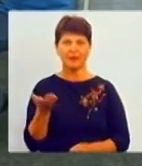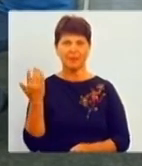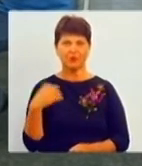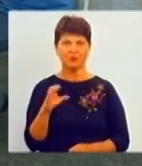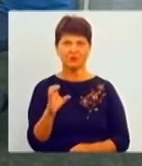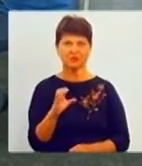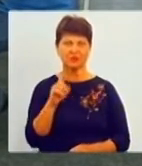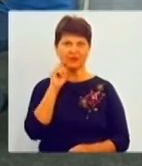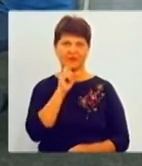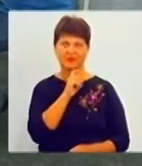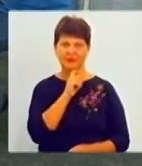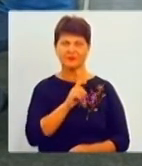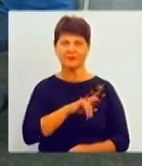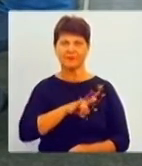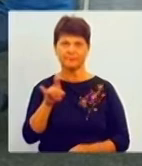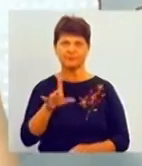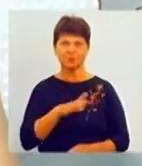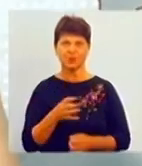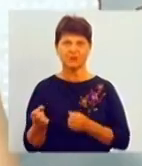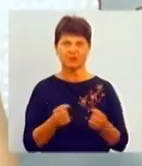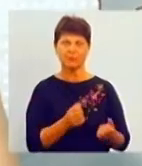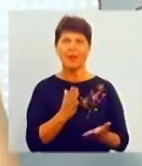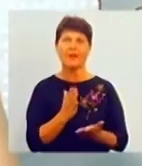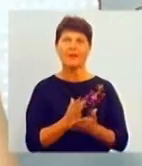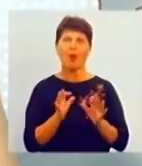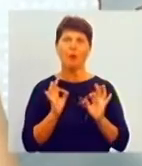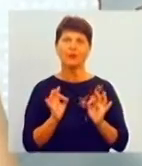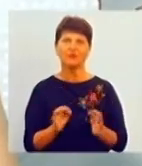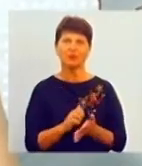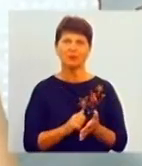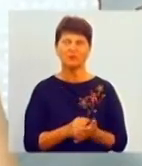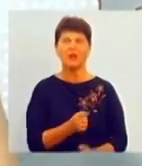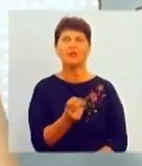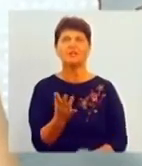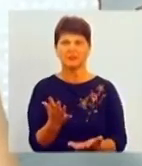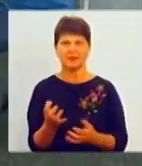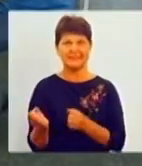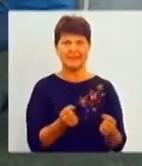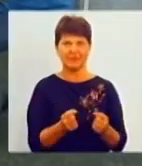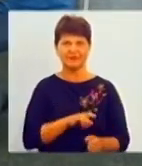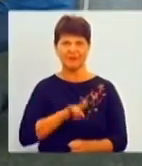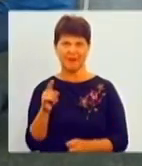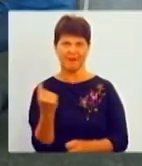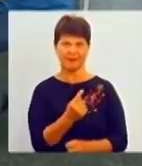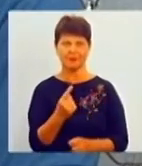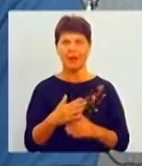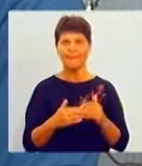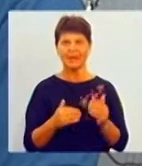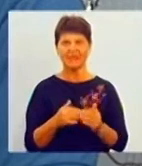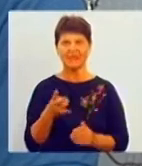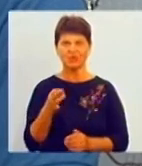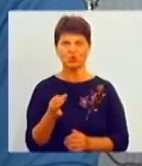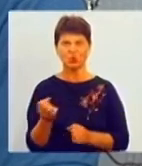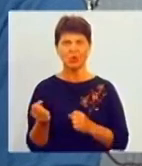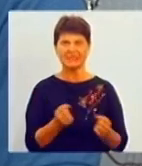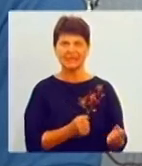також затримався рейс, там була і об'єктивна причина. На скільки годин затримався рейс? Ну, затримався, практично, якщо інформація